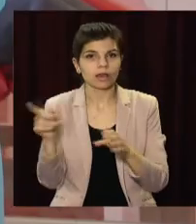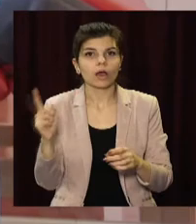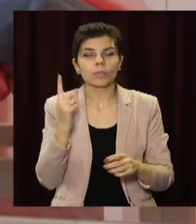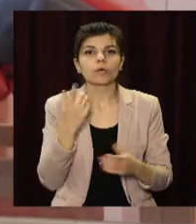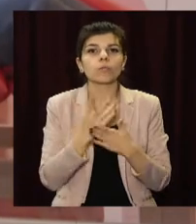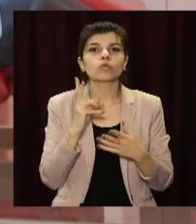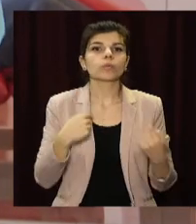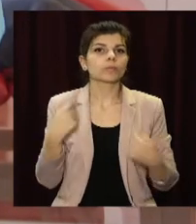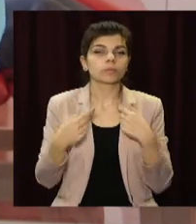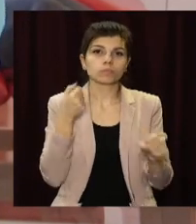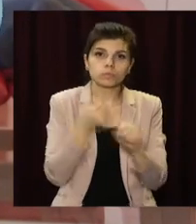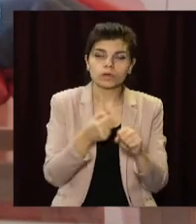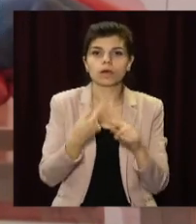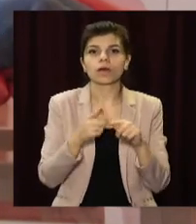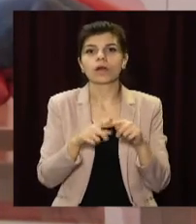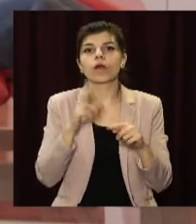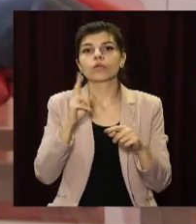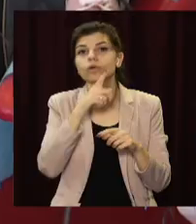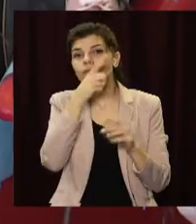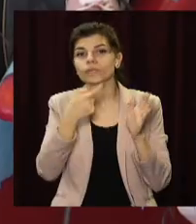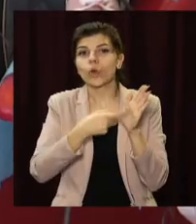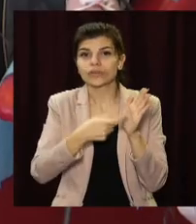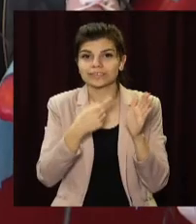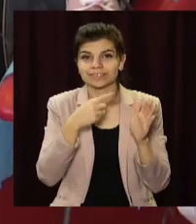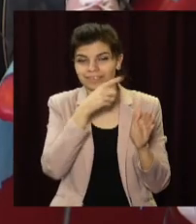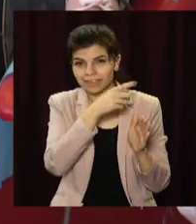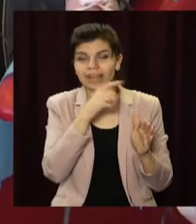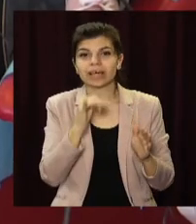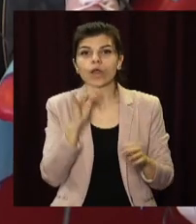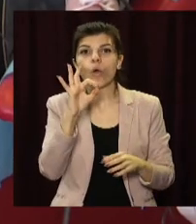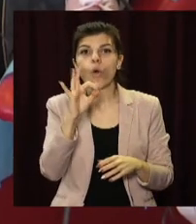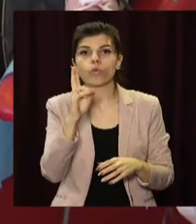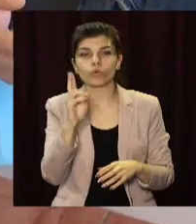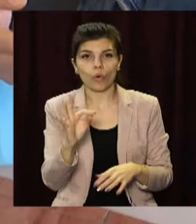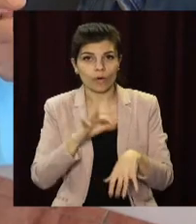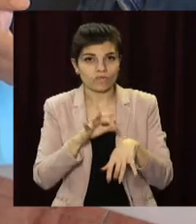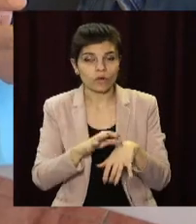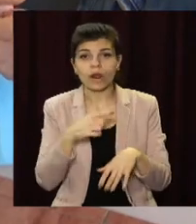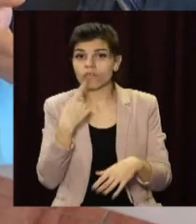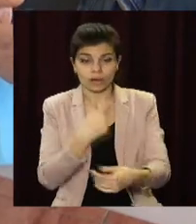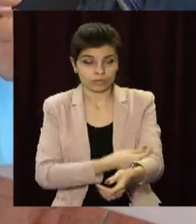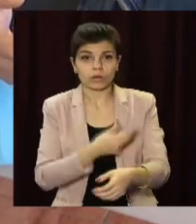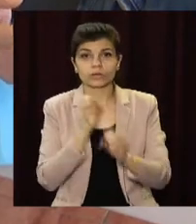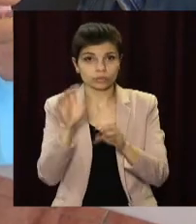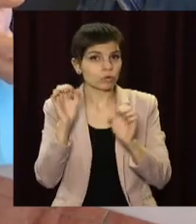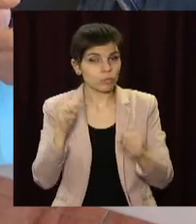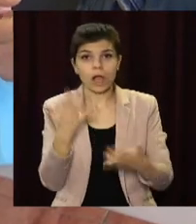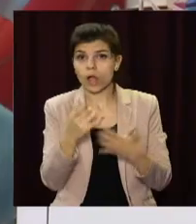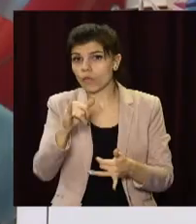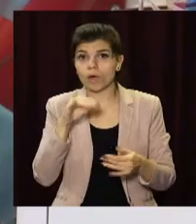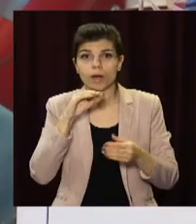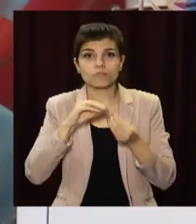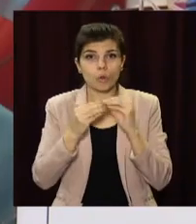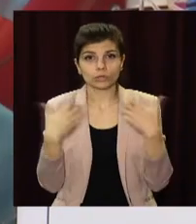постраждалиму ДТП, бійцям з передової та онкохворим. Медики кажуть, стати донором може будь-хто за відсутності медичних протипоказань.